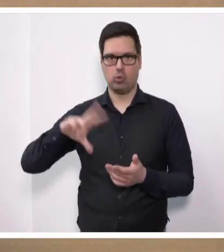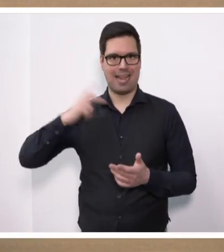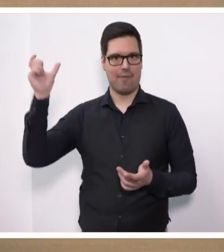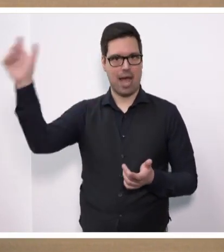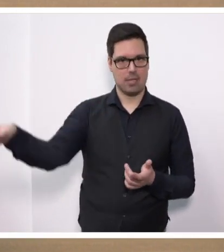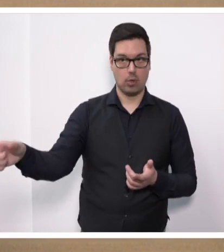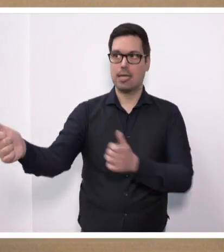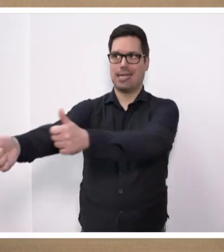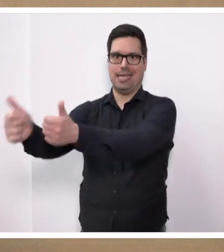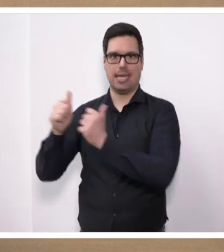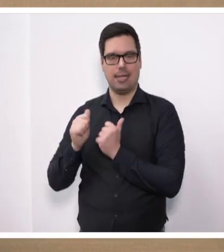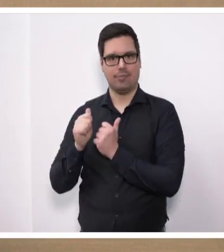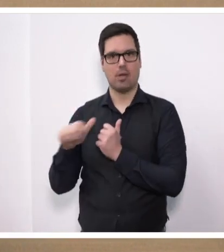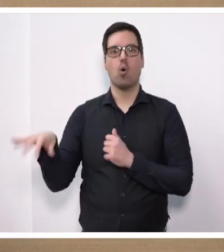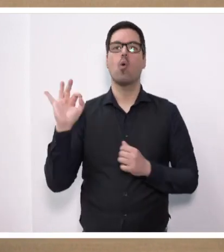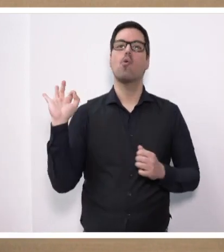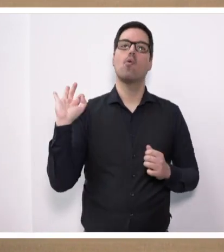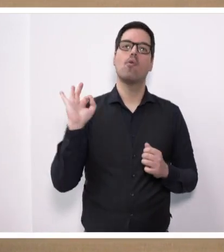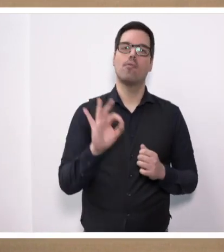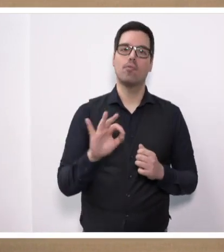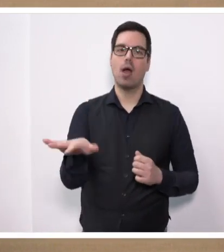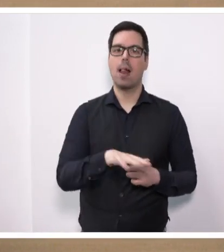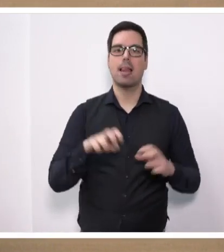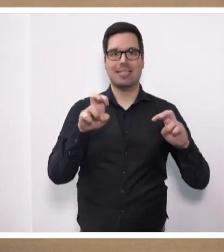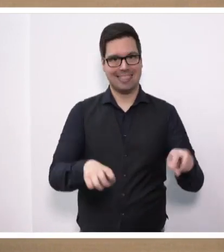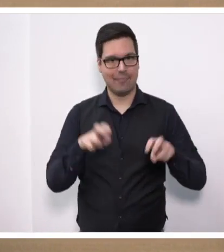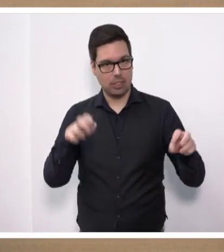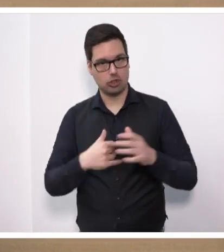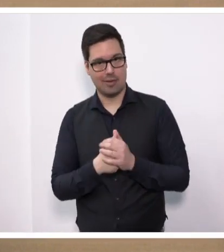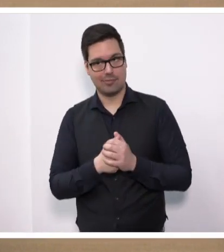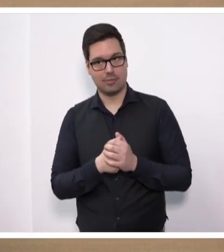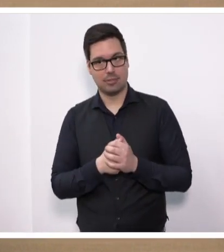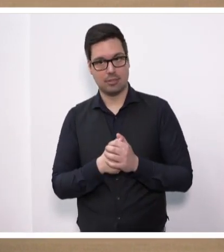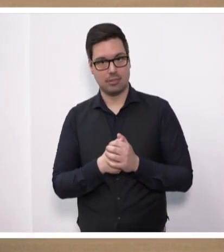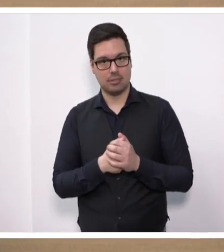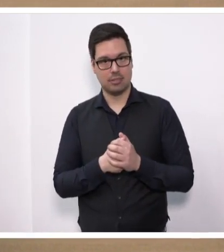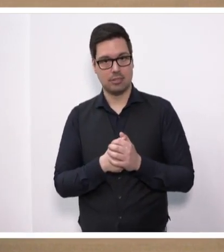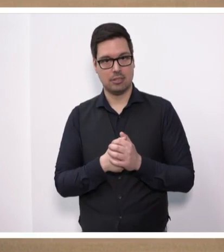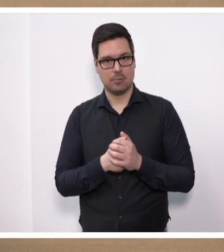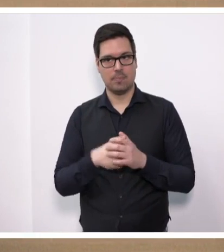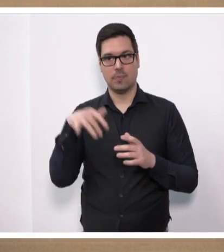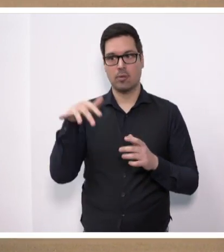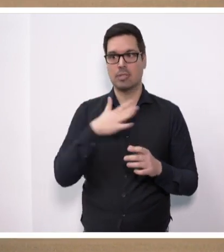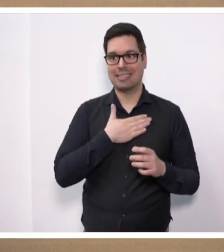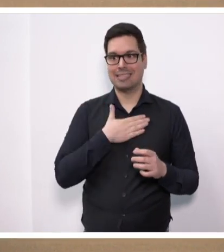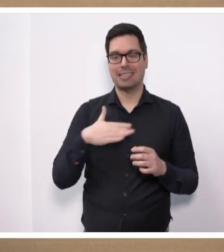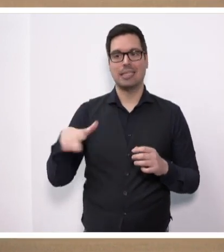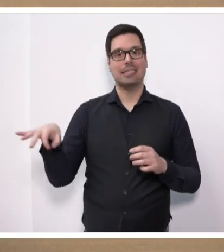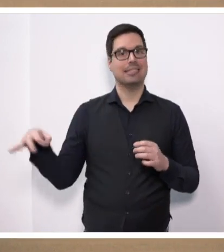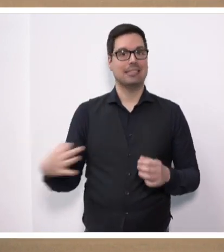Hilfestellungen, auch für die Landwirtschaft. Damit unsere deutsche Landwirtschaft und insbesondere unsere saarländische Landwirtschaft